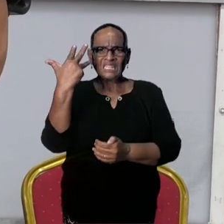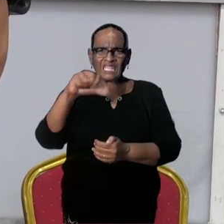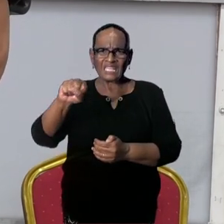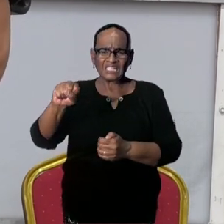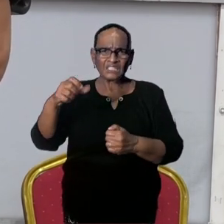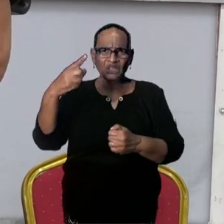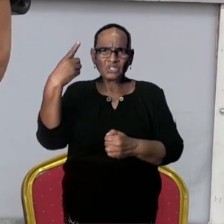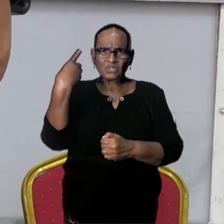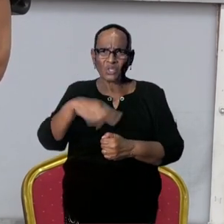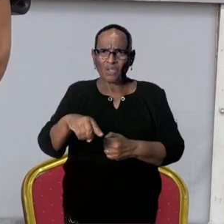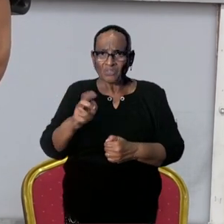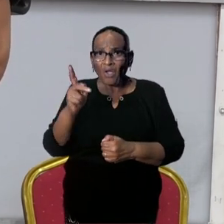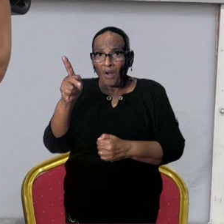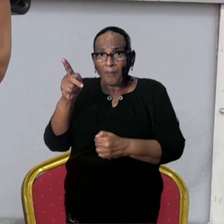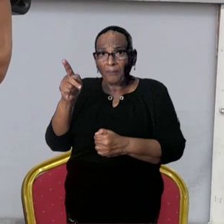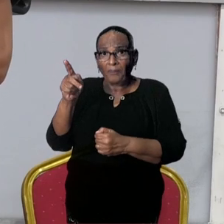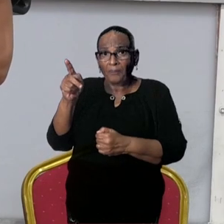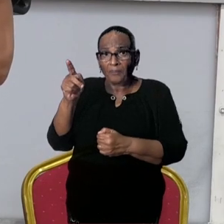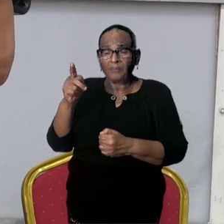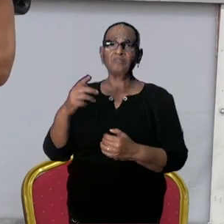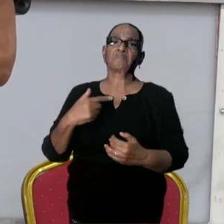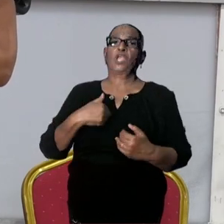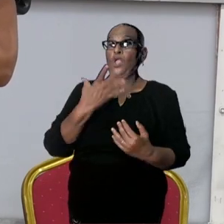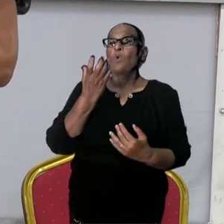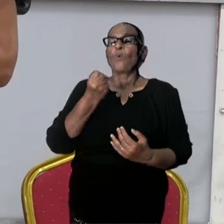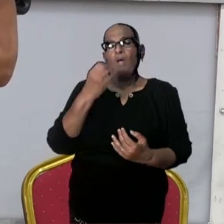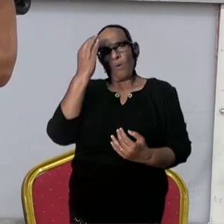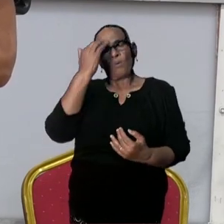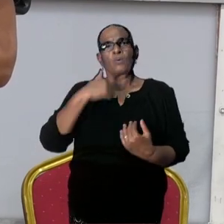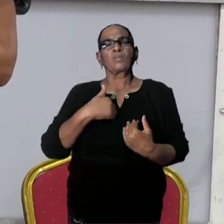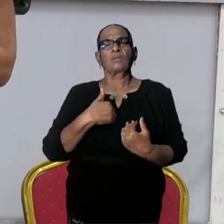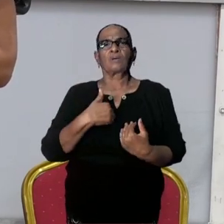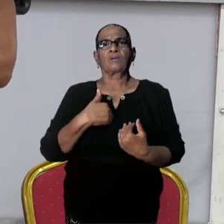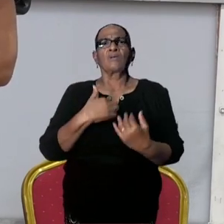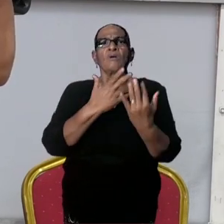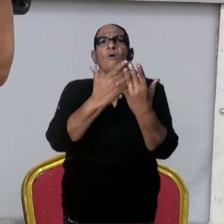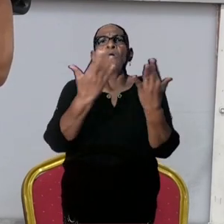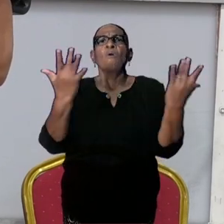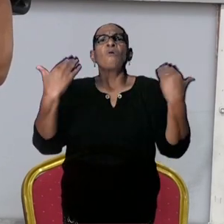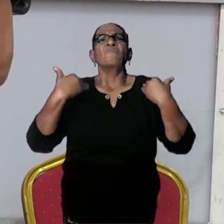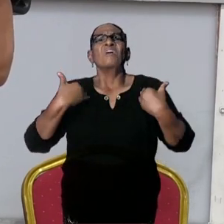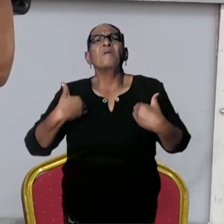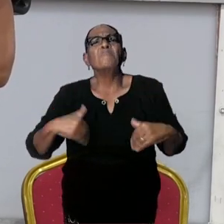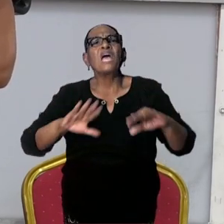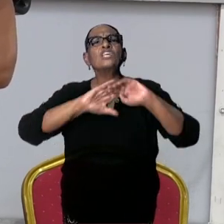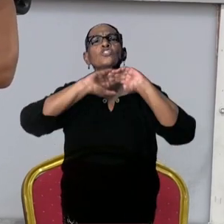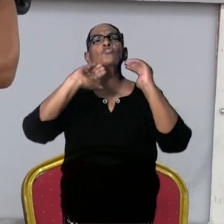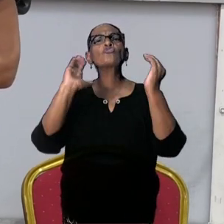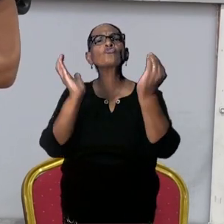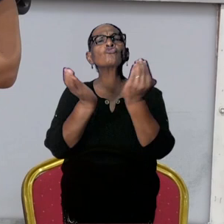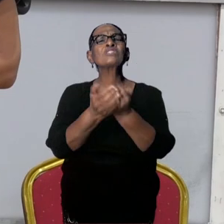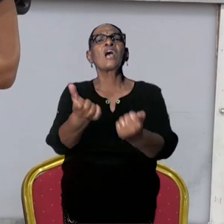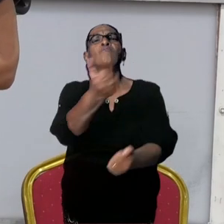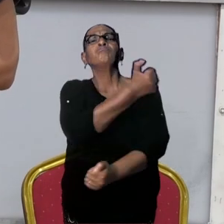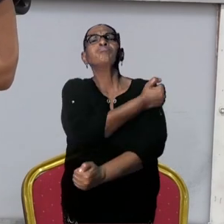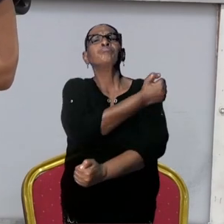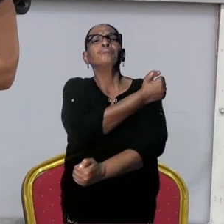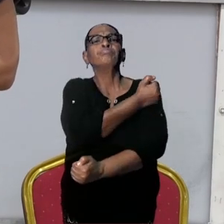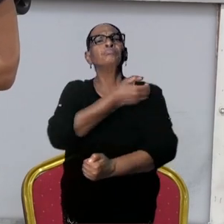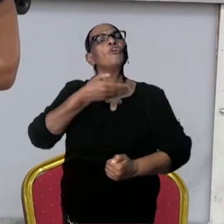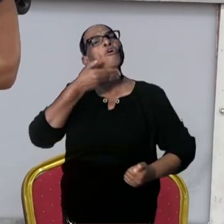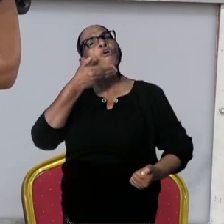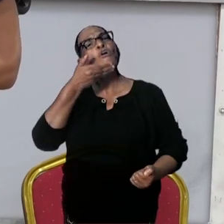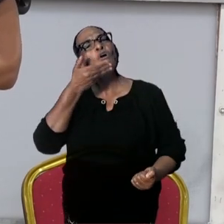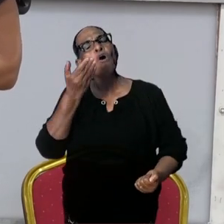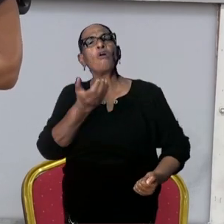Klopt dat? En eigenlijk wil ik weten hoeveel mensen er in totaal gevaccineerd moeten worden? Vanaf welke leeftijd